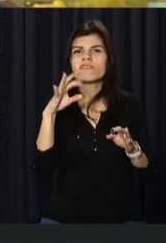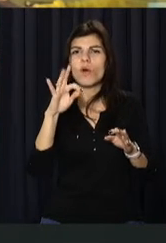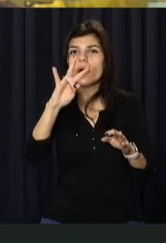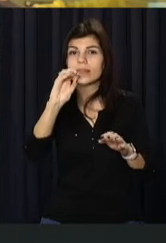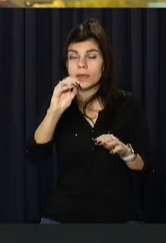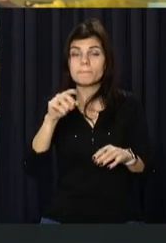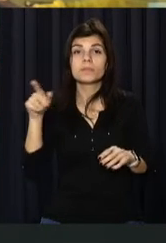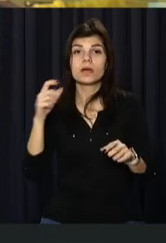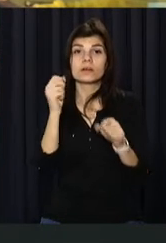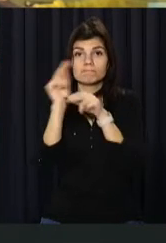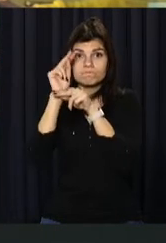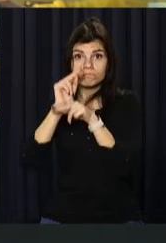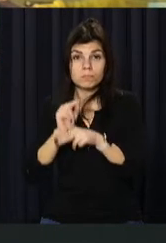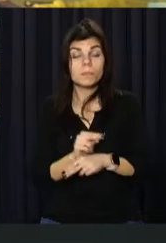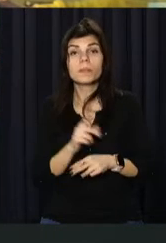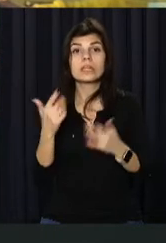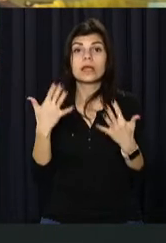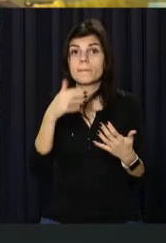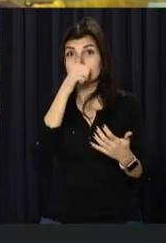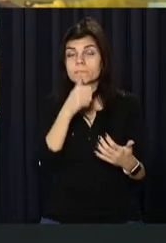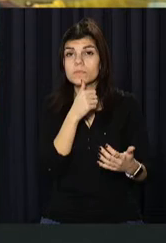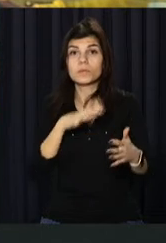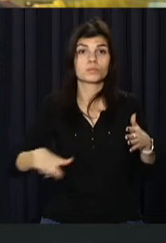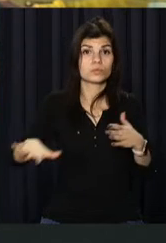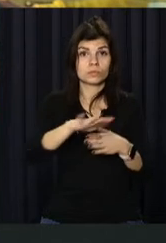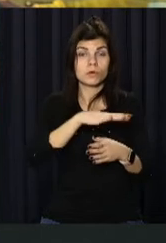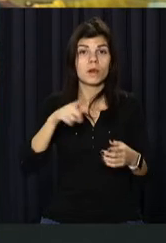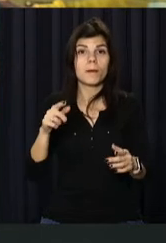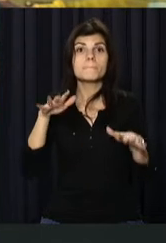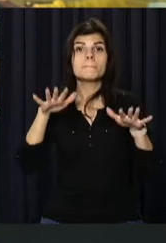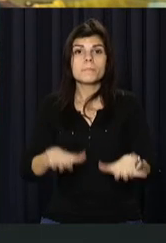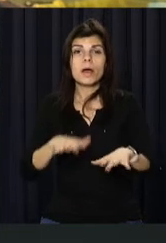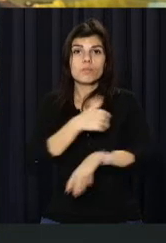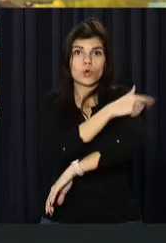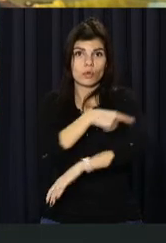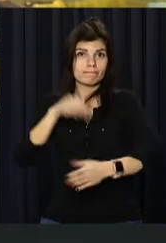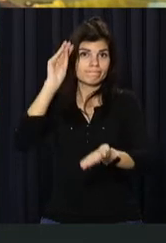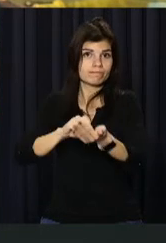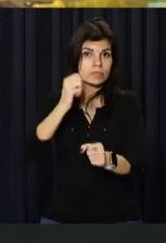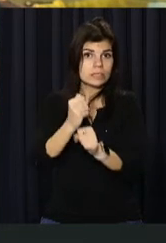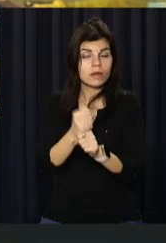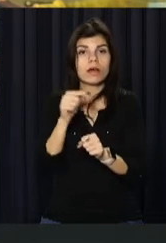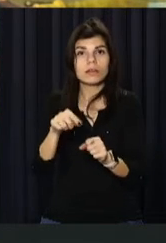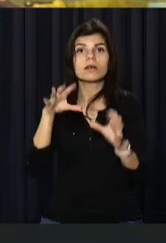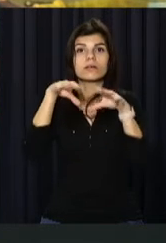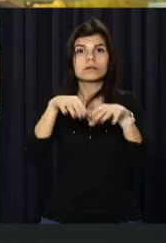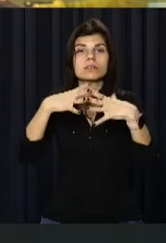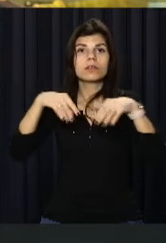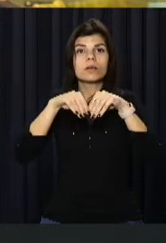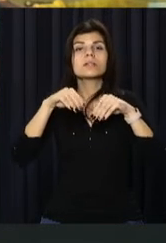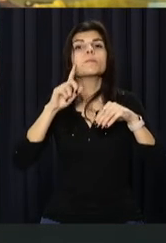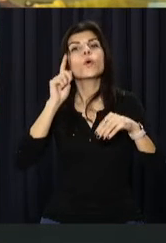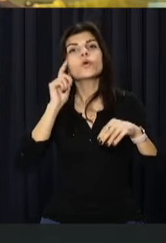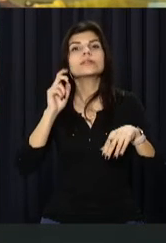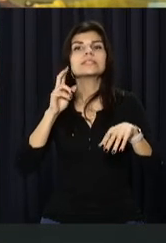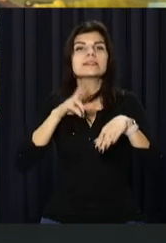Роботи на фініші. Вже за кілька місяців до оновленого приміщення приїде місцева амбулаторія. А ще там оселяться родини молодих фахівців,